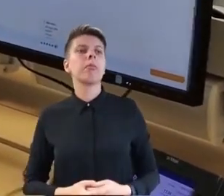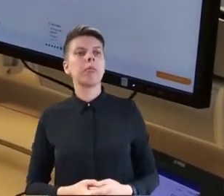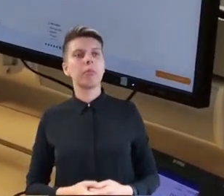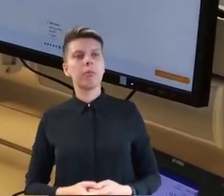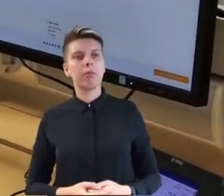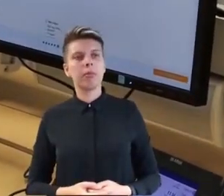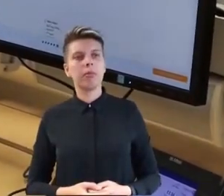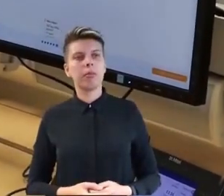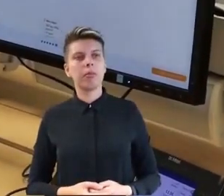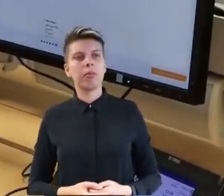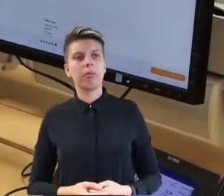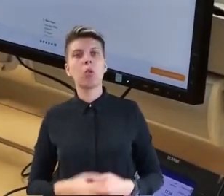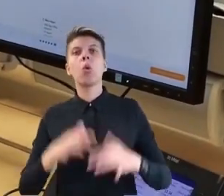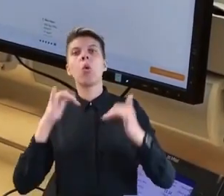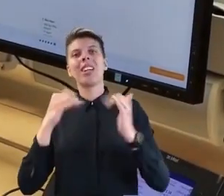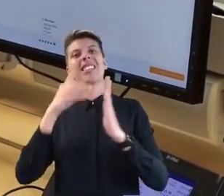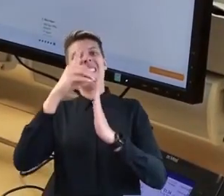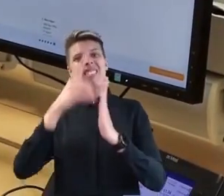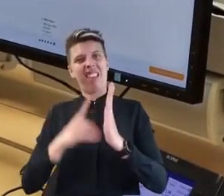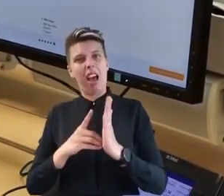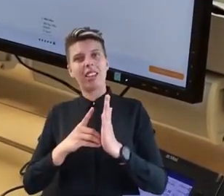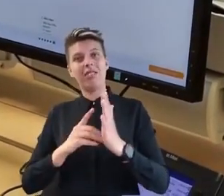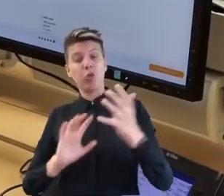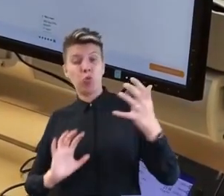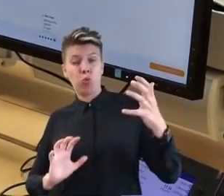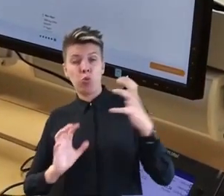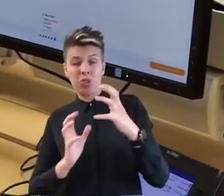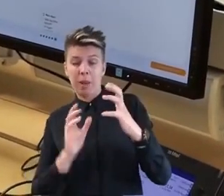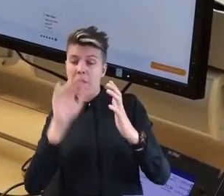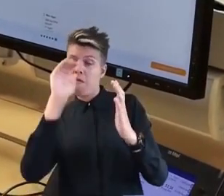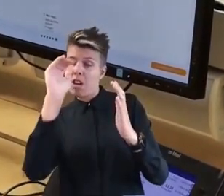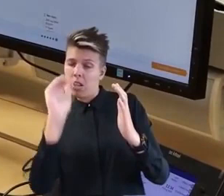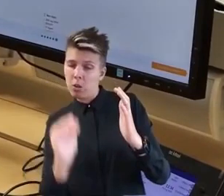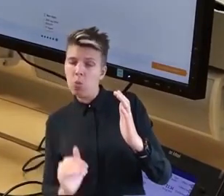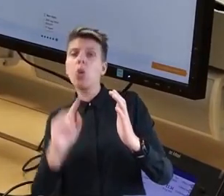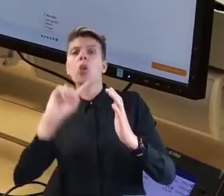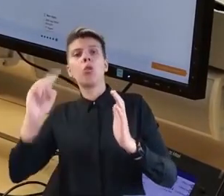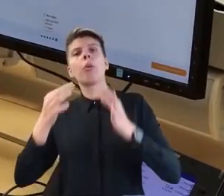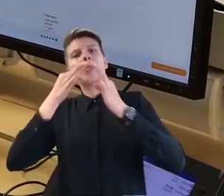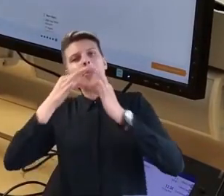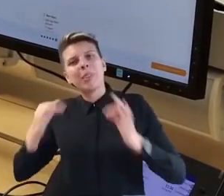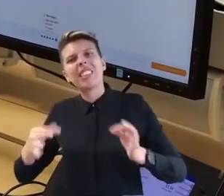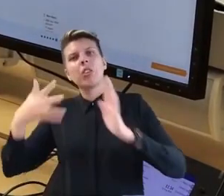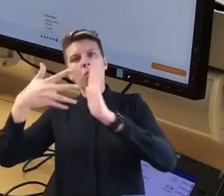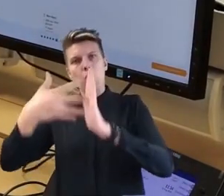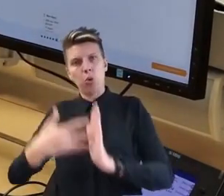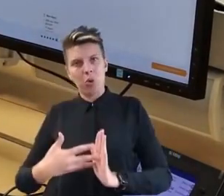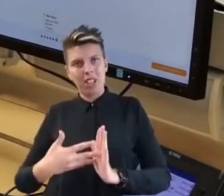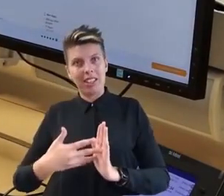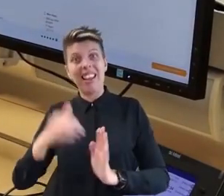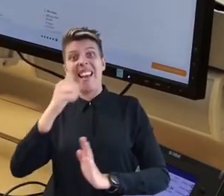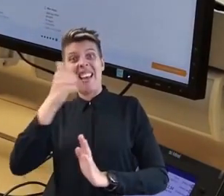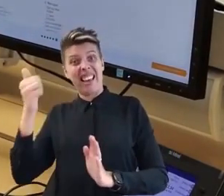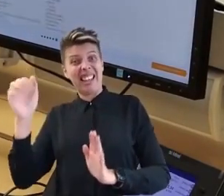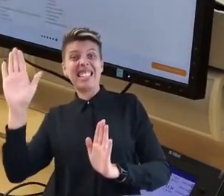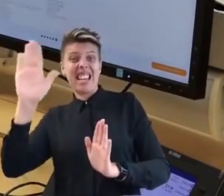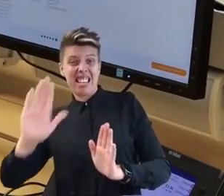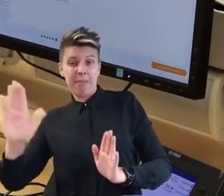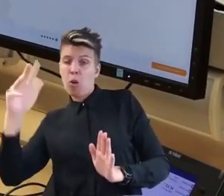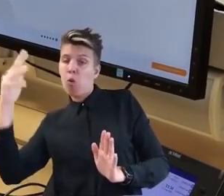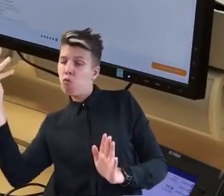die Zusammenfassung der Daten noch einmal sichtet. Nämlich, welches ist das betroffene Gebiet?